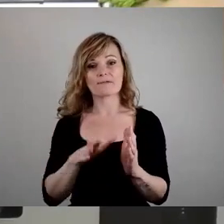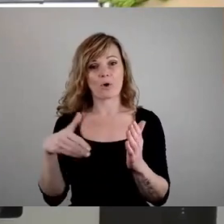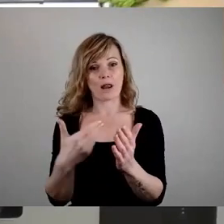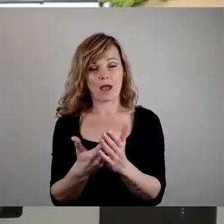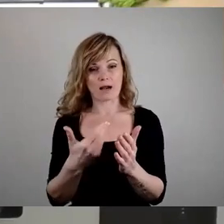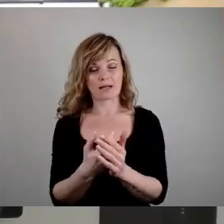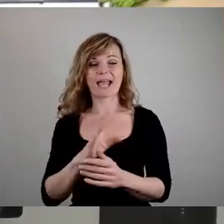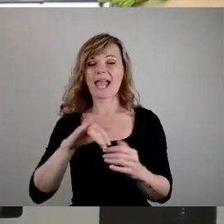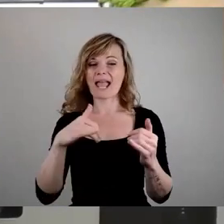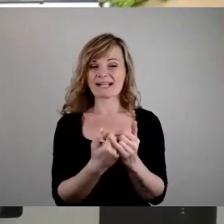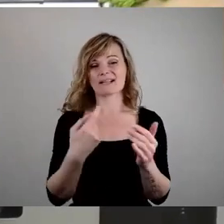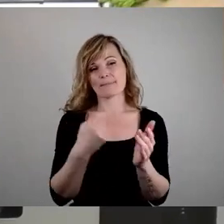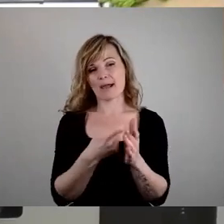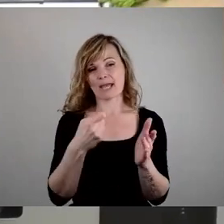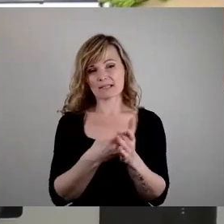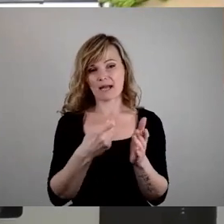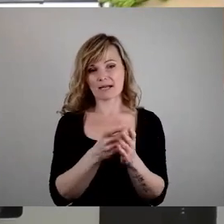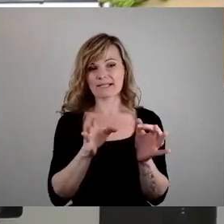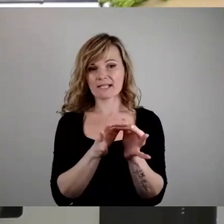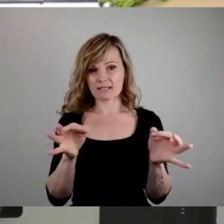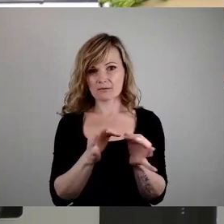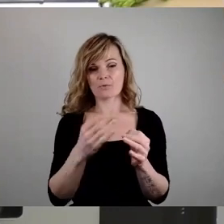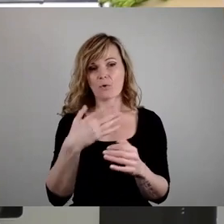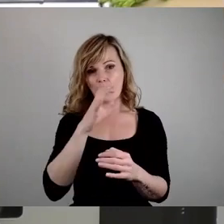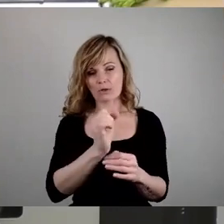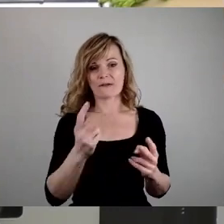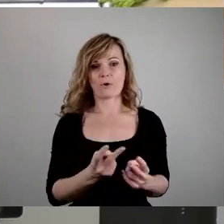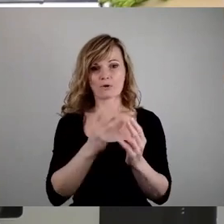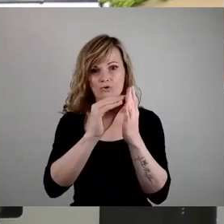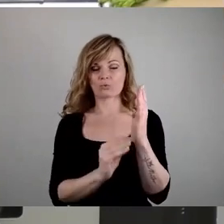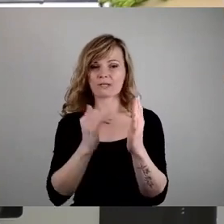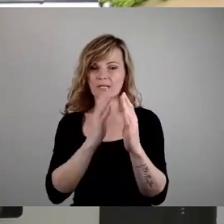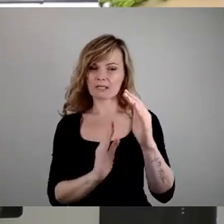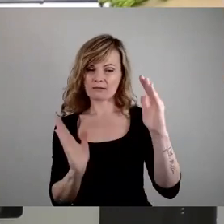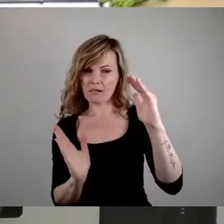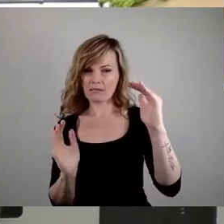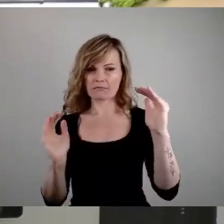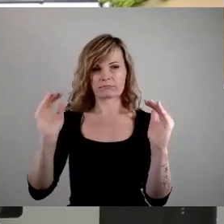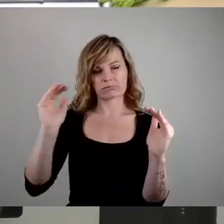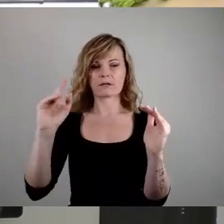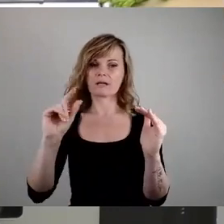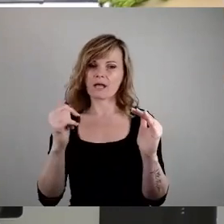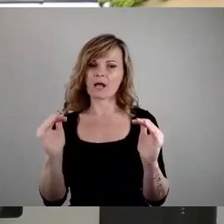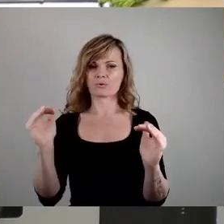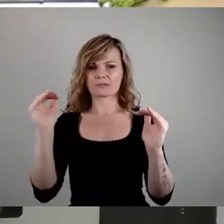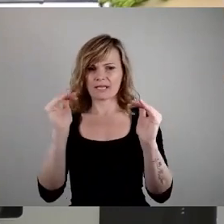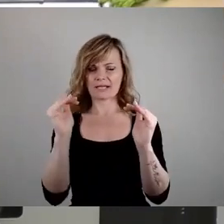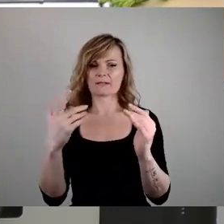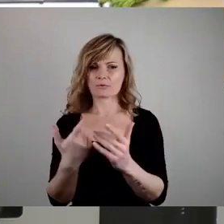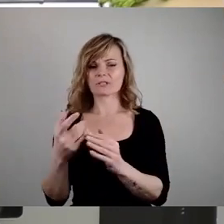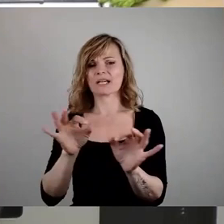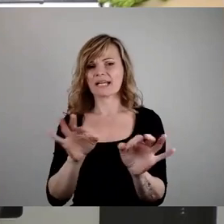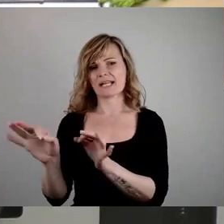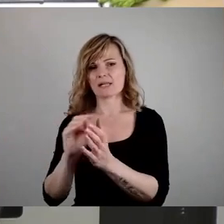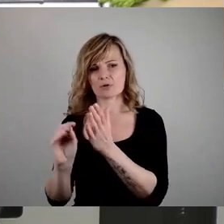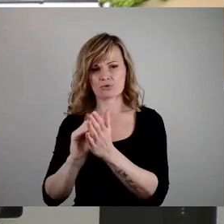Elternbeitragssatzung beim Hort an Förderschulen ausgeglichen und an die Höhe der Beiträge bei den Regelschulhorten angeglichen. Das ist eigentlich